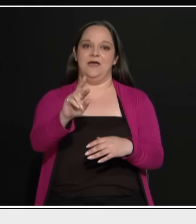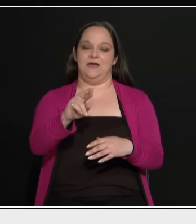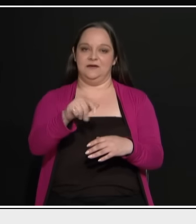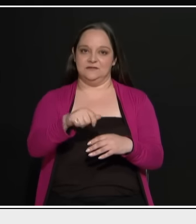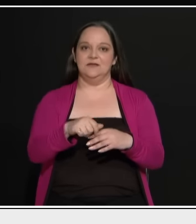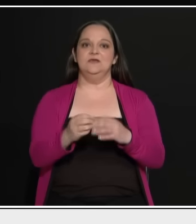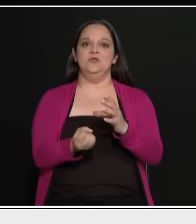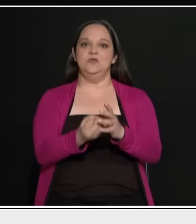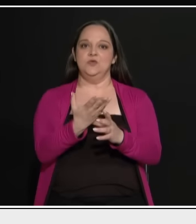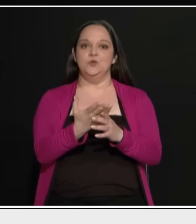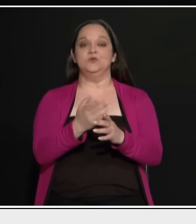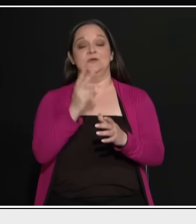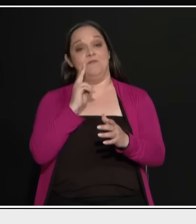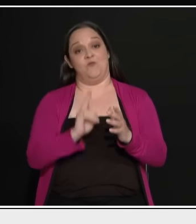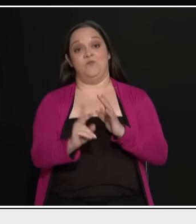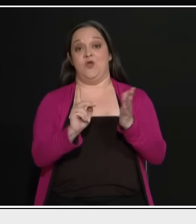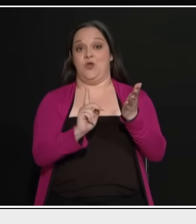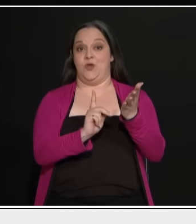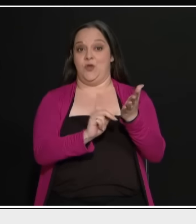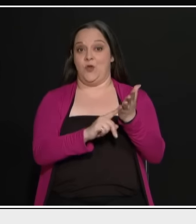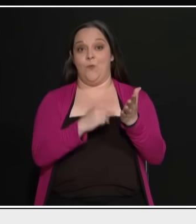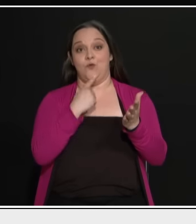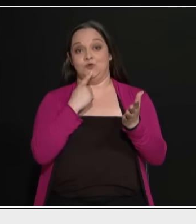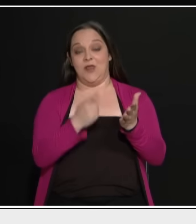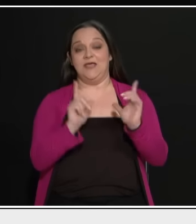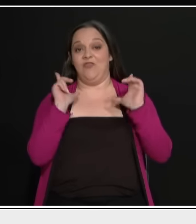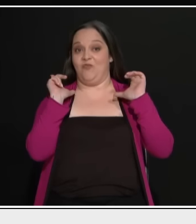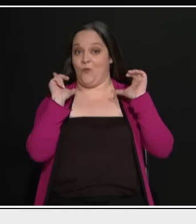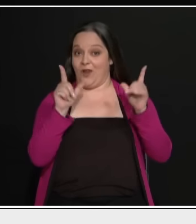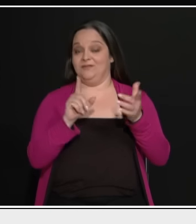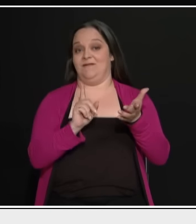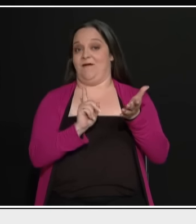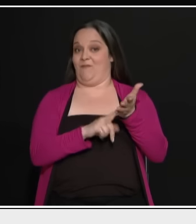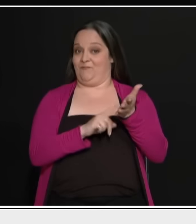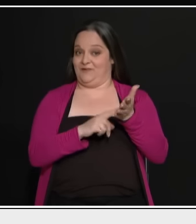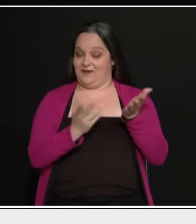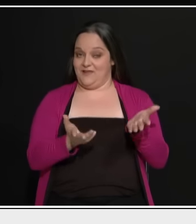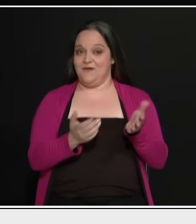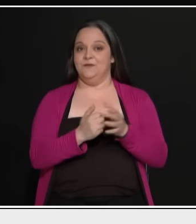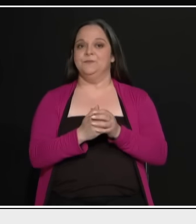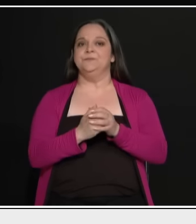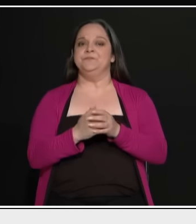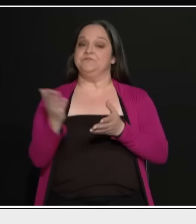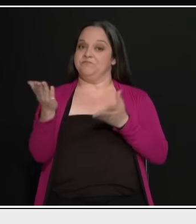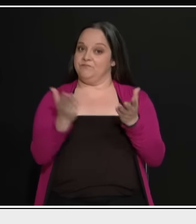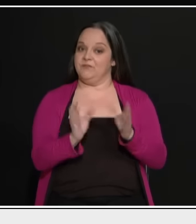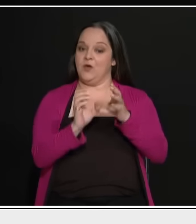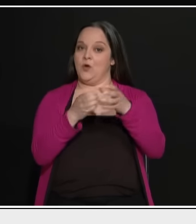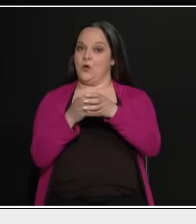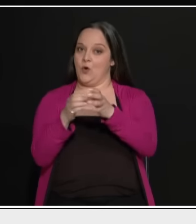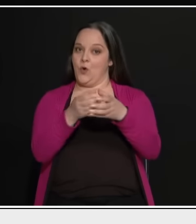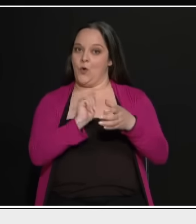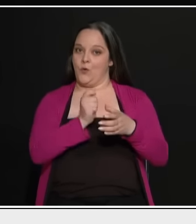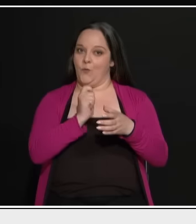προβλέπετε από την ομοθεσία, αλλά νομίζω και από την ίδια την δημοκρατία, δίνουμε το λόγο σε κόμματα και αρχηγούς και